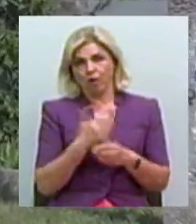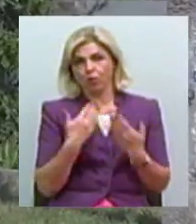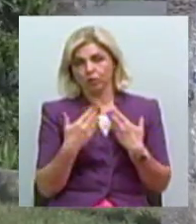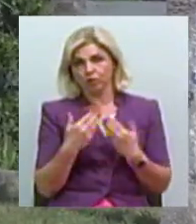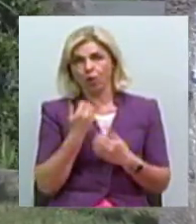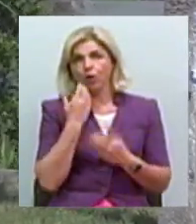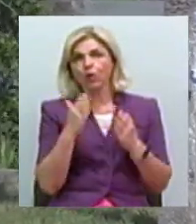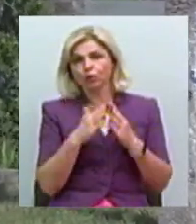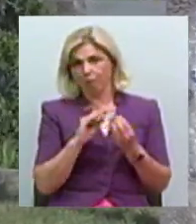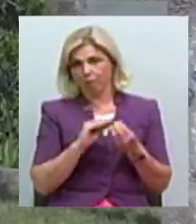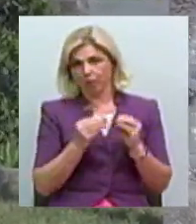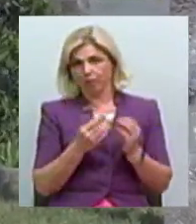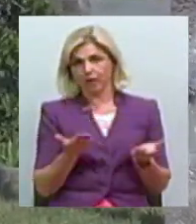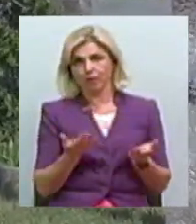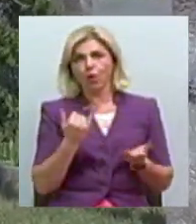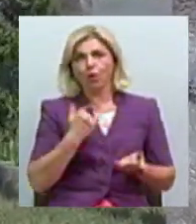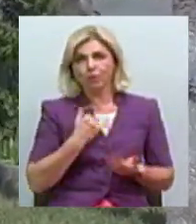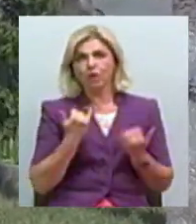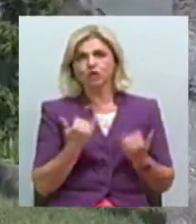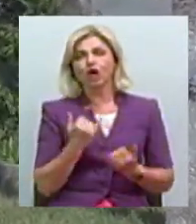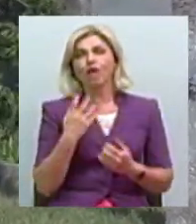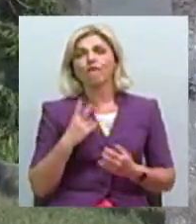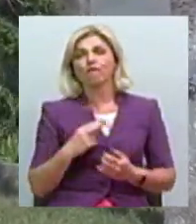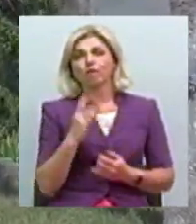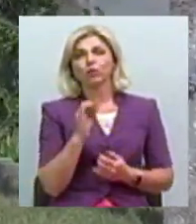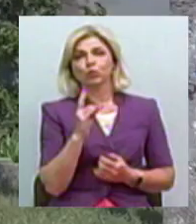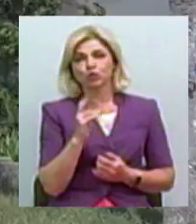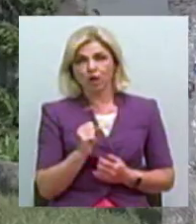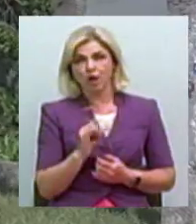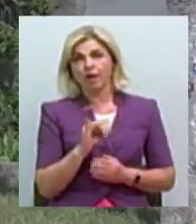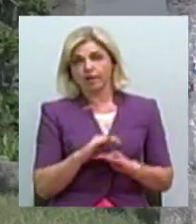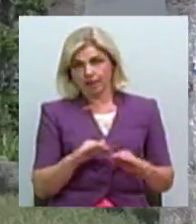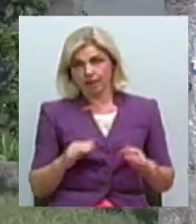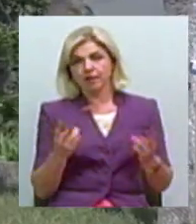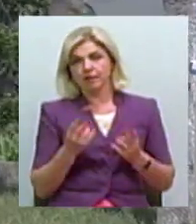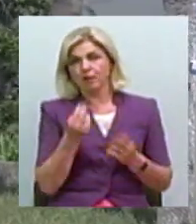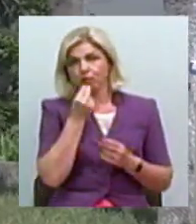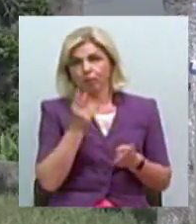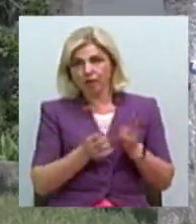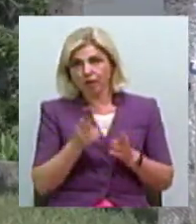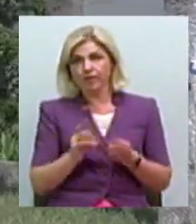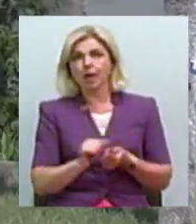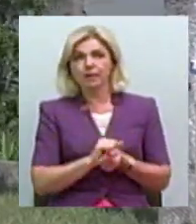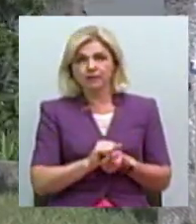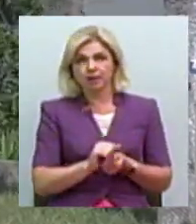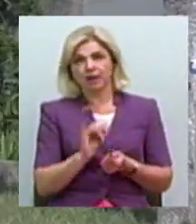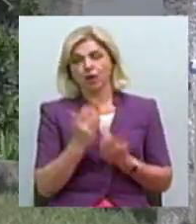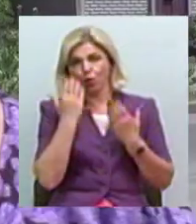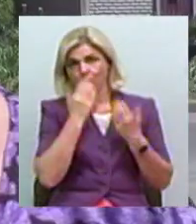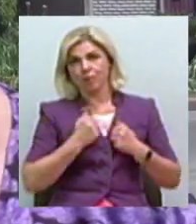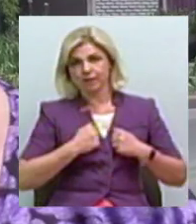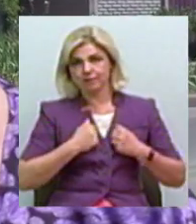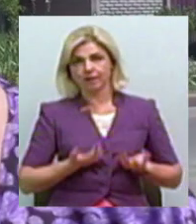в домі? У мене зараз внучка з внуком живуть. Дітям треба і поїсти, приготують, і посирати, вмитися. як?